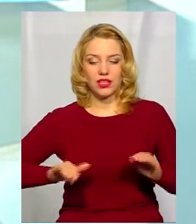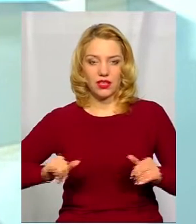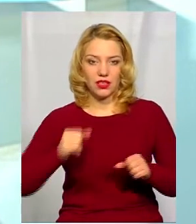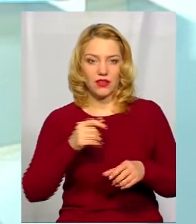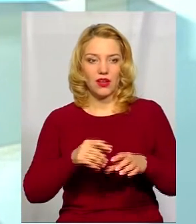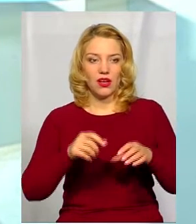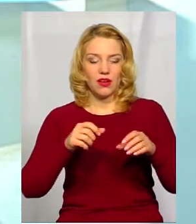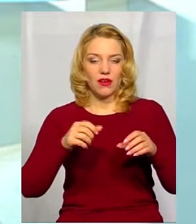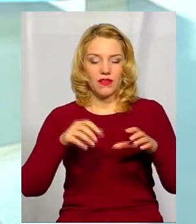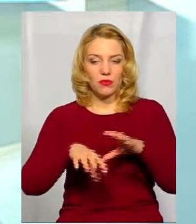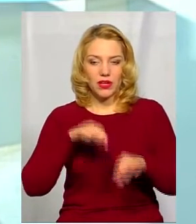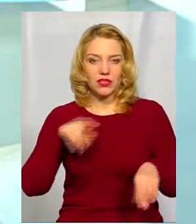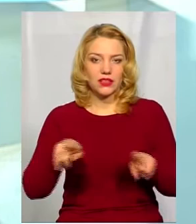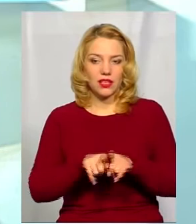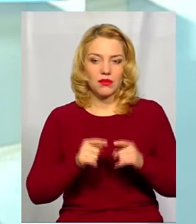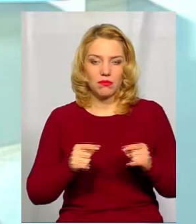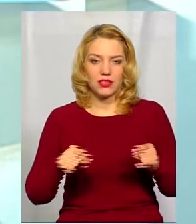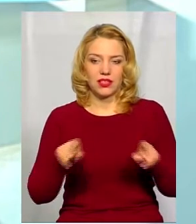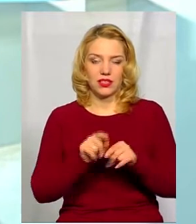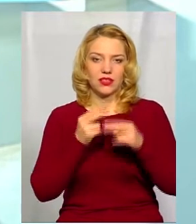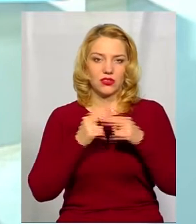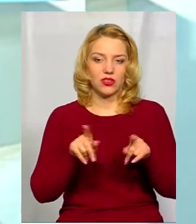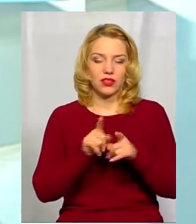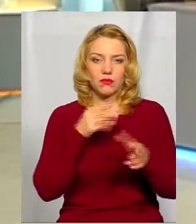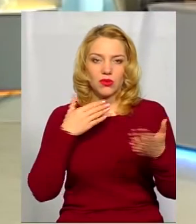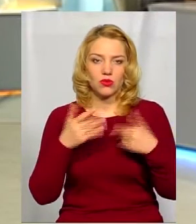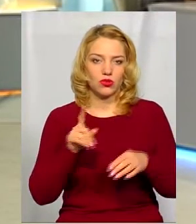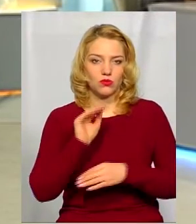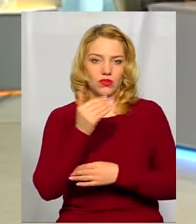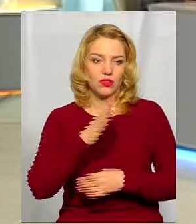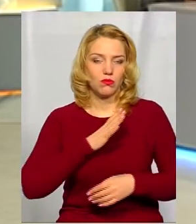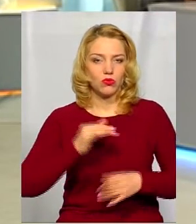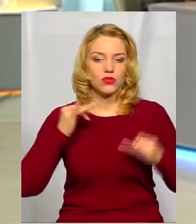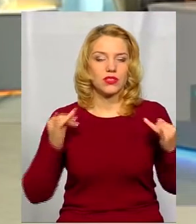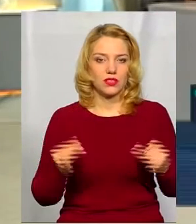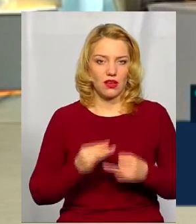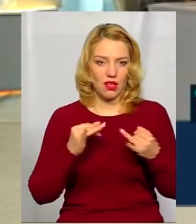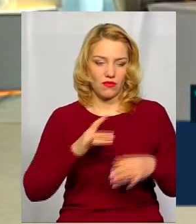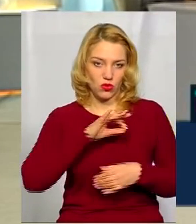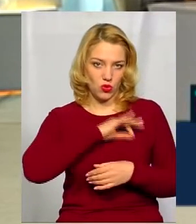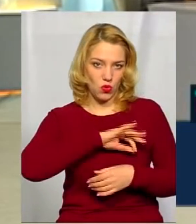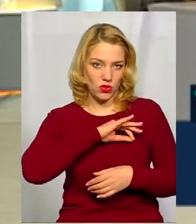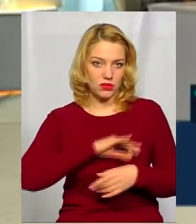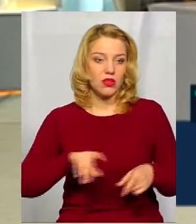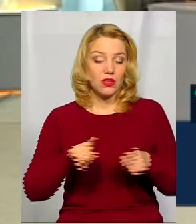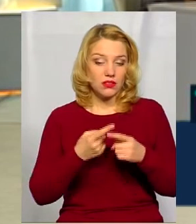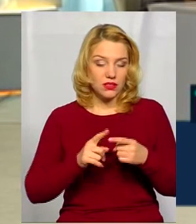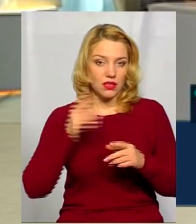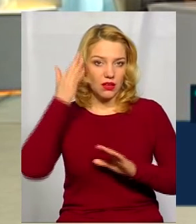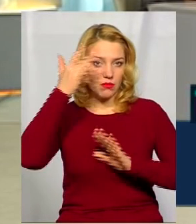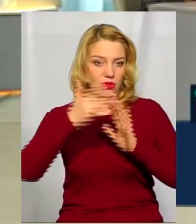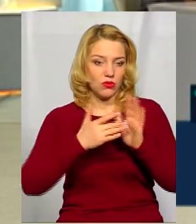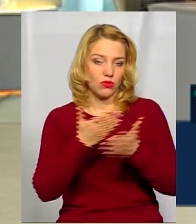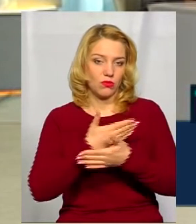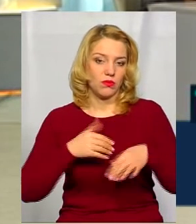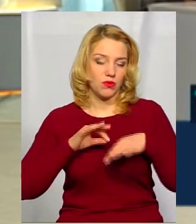вибирати такі методи, такі технології, такі підходи, щоб дитині було цікаво і корисно. І от саме якраз із цією метою ми